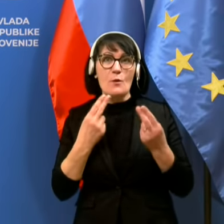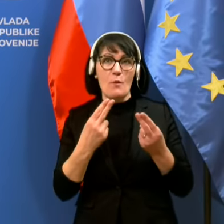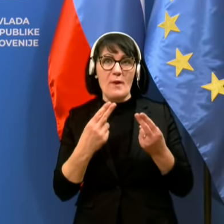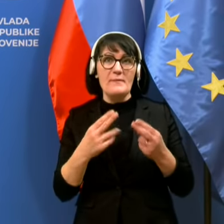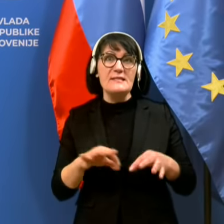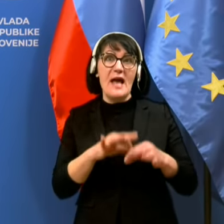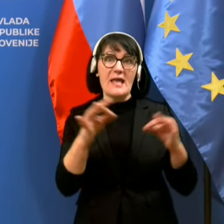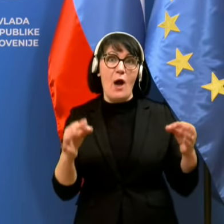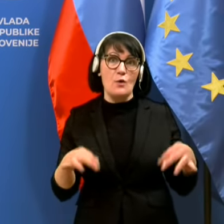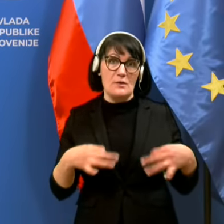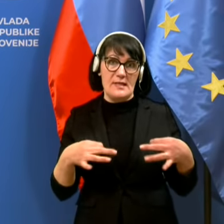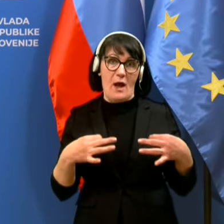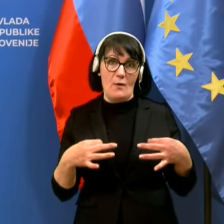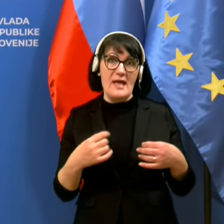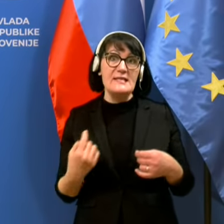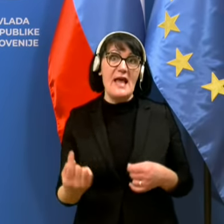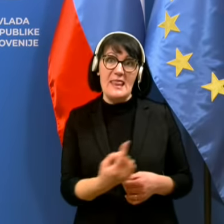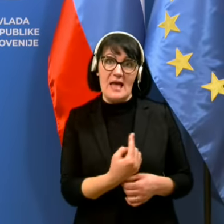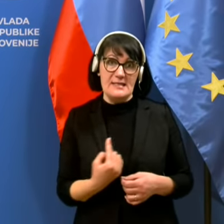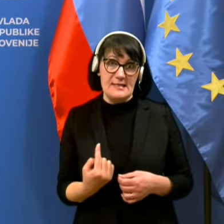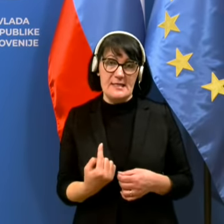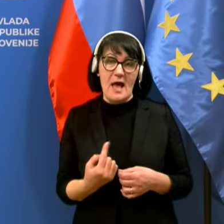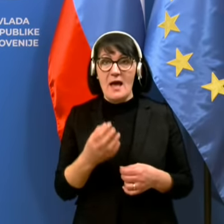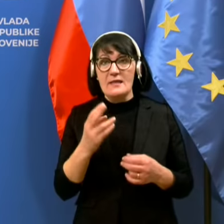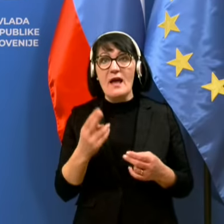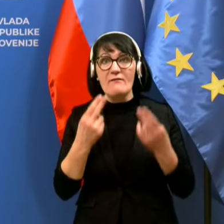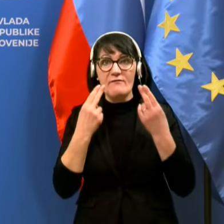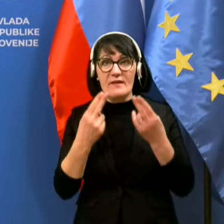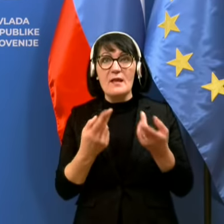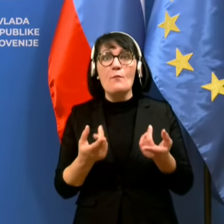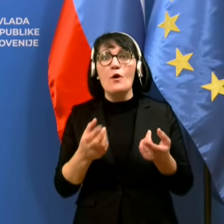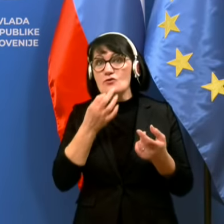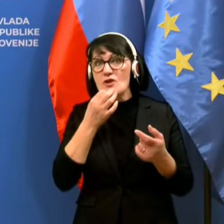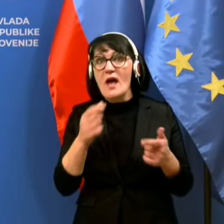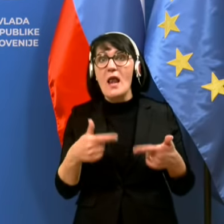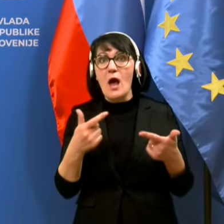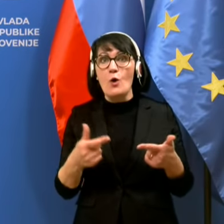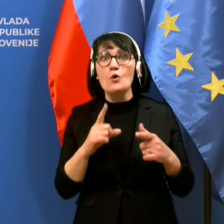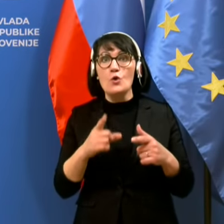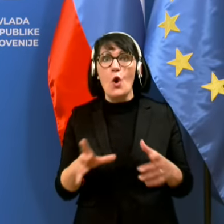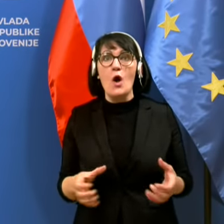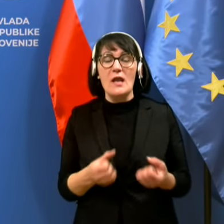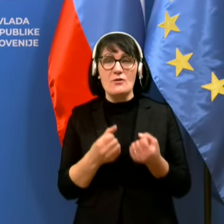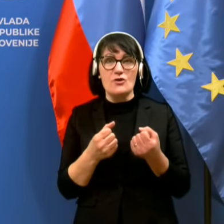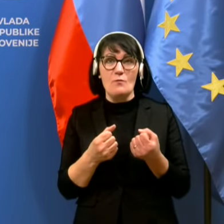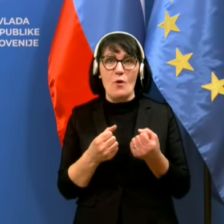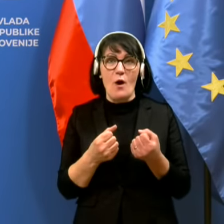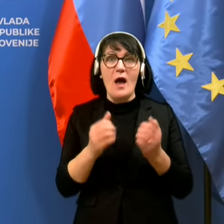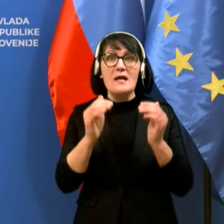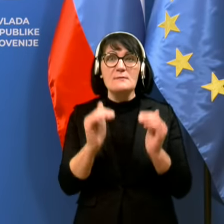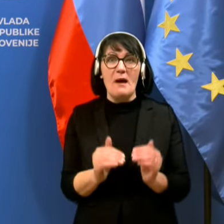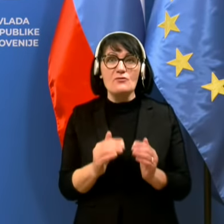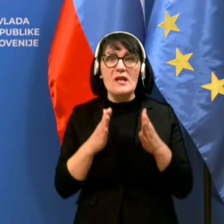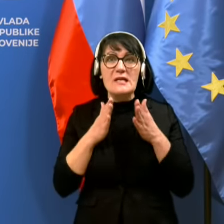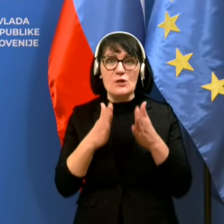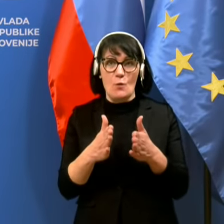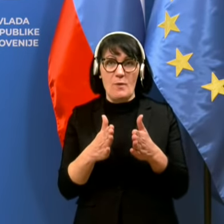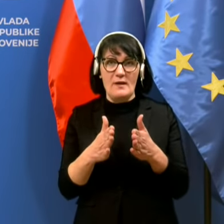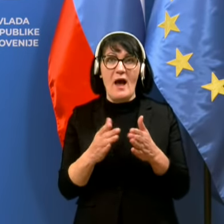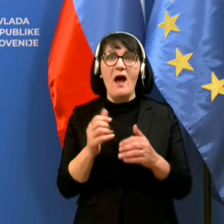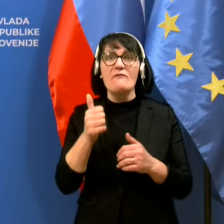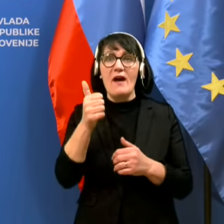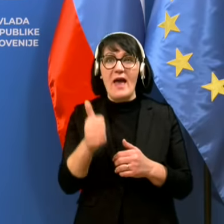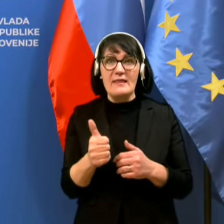zdravje. in da vidimo, če lahko nekako rešimo to zdaj zamajanje, zaupanja v enega